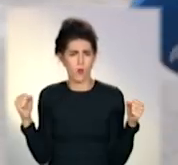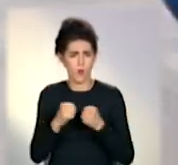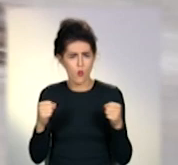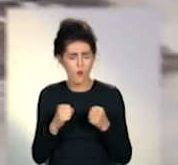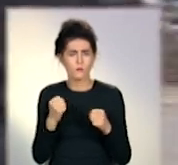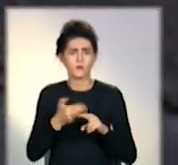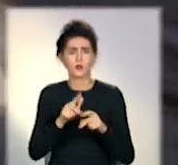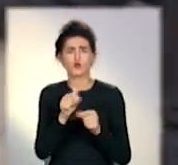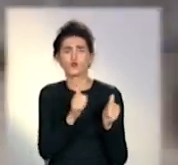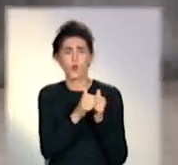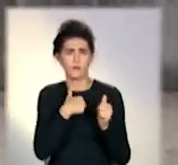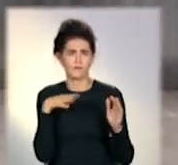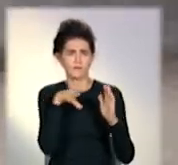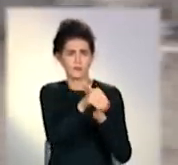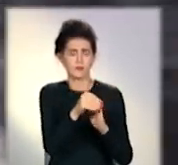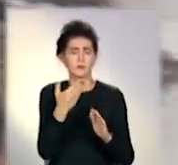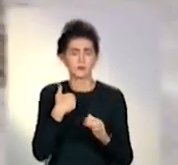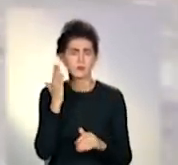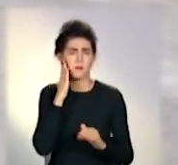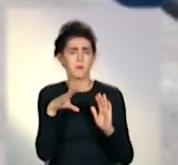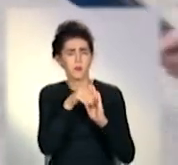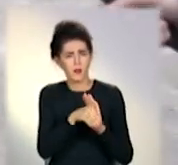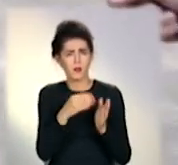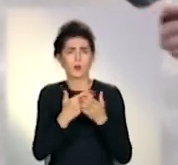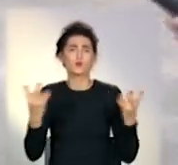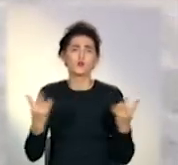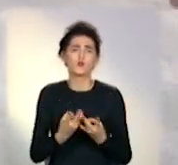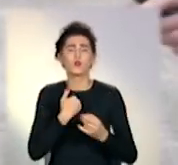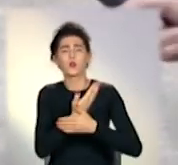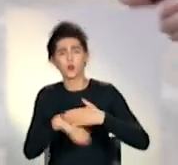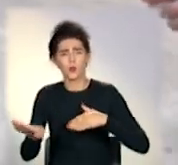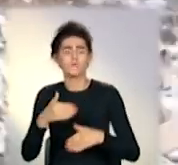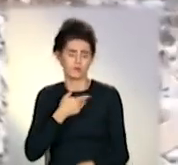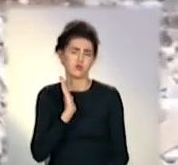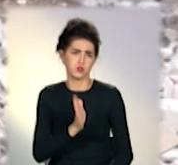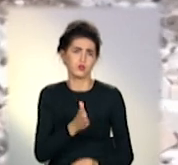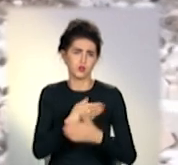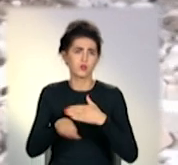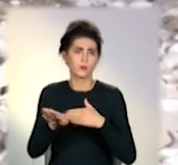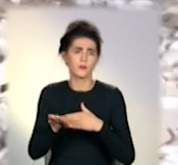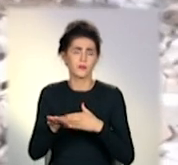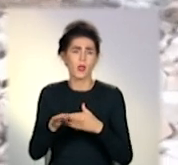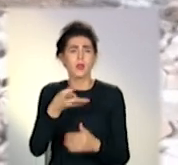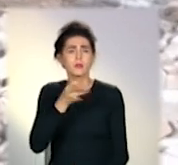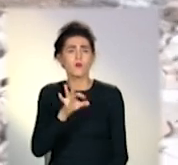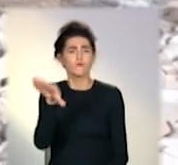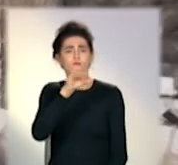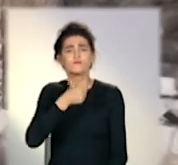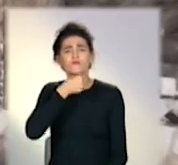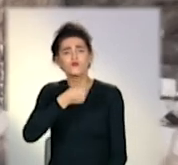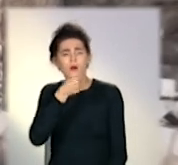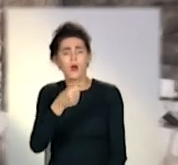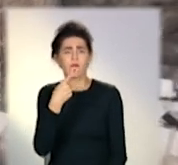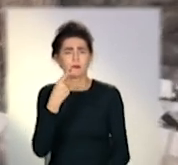кажу ось цієї посетки ночую. Скажуть – уходи, значить буду уходити. А ось чиновники, розповідають деякі